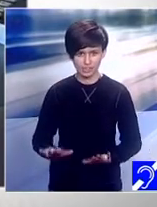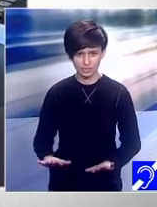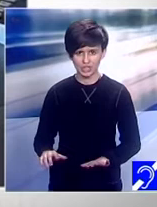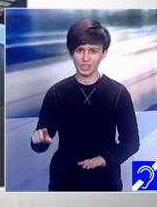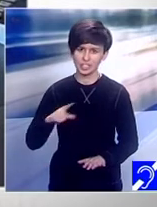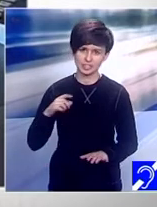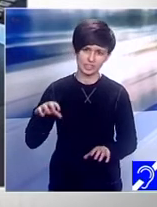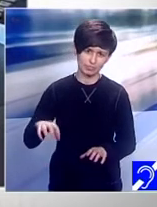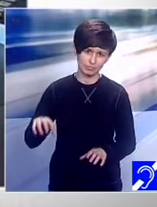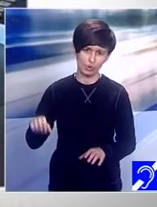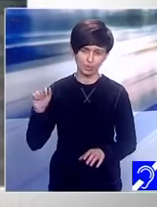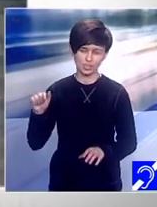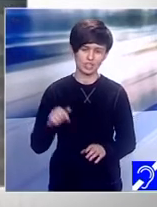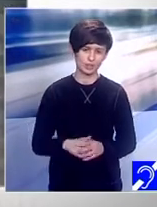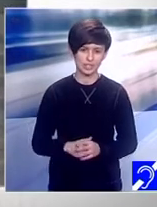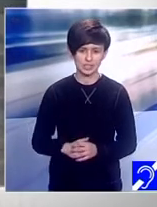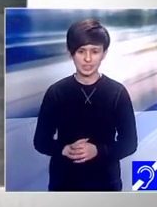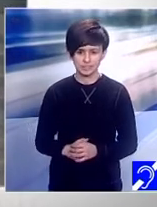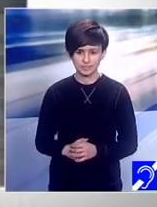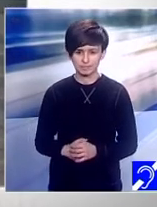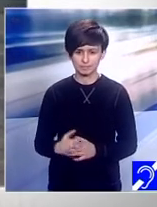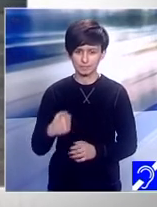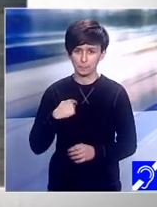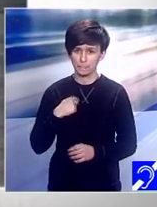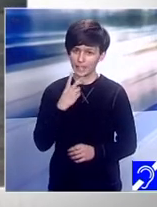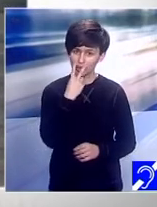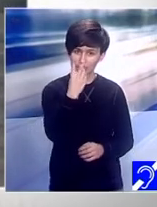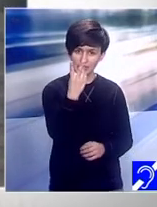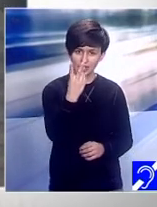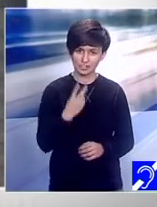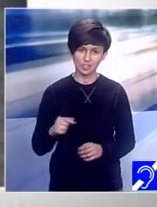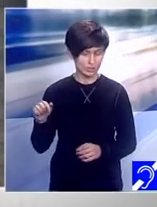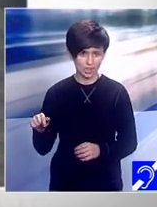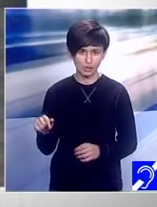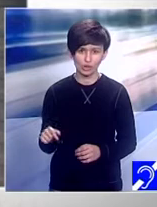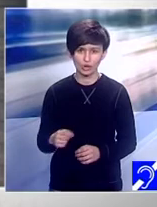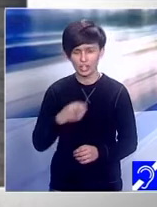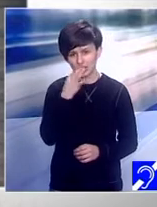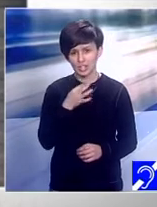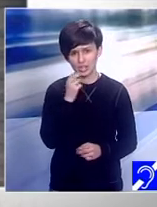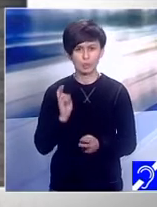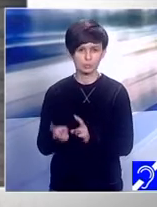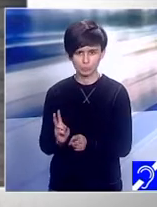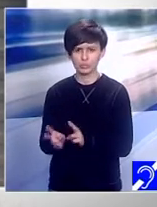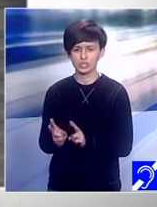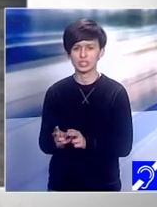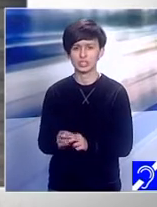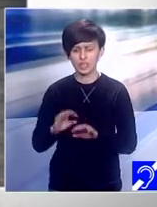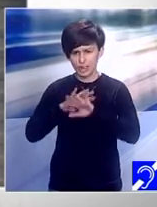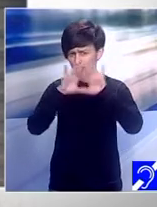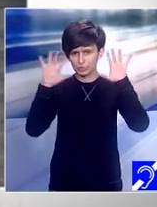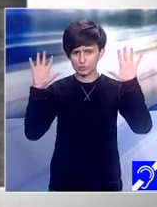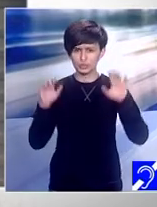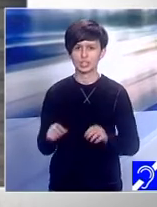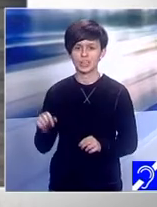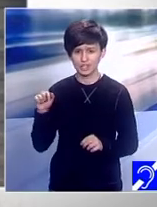care te-am văzut acolo am spus clar, e ea, e ea în impostaza care o prinde